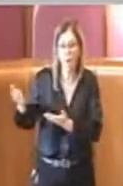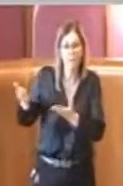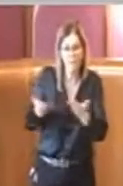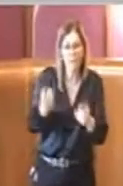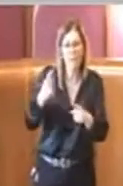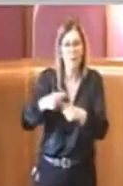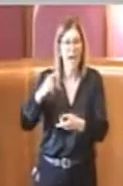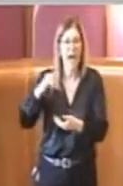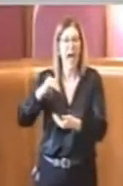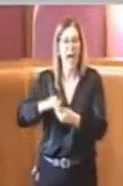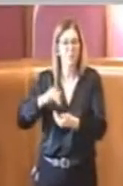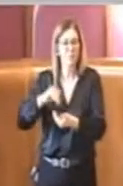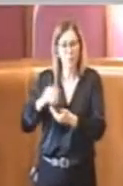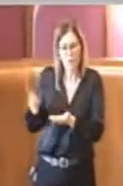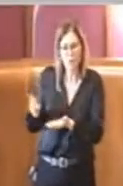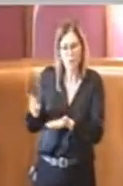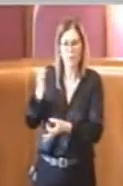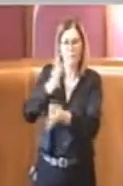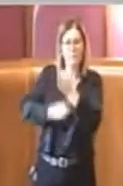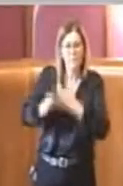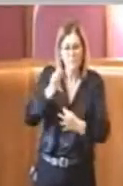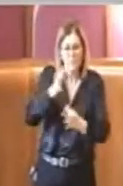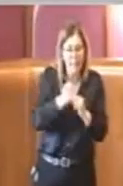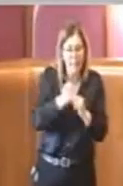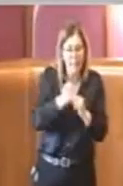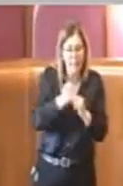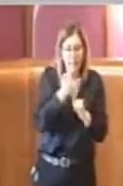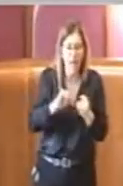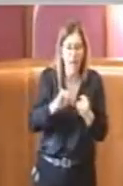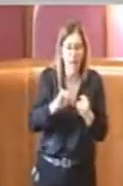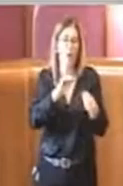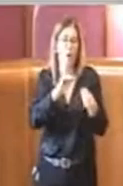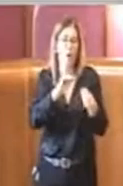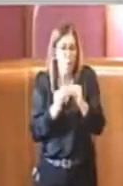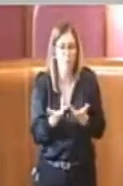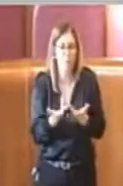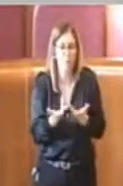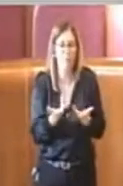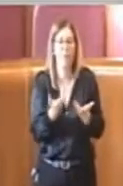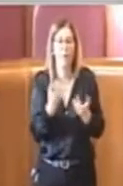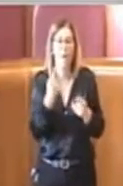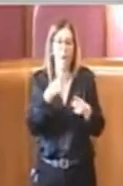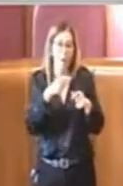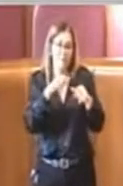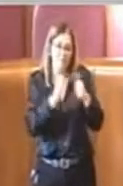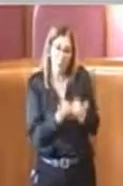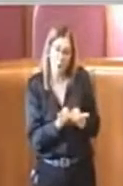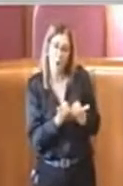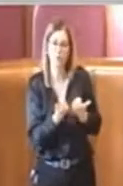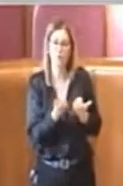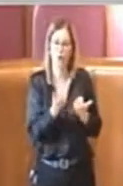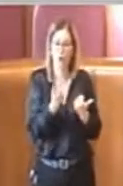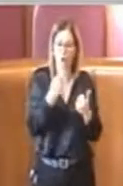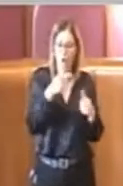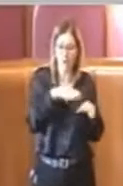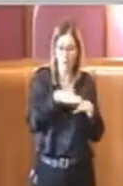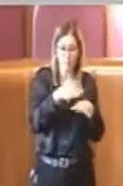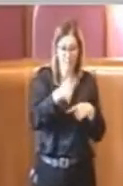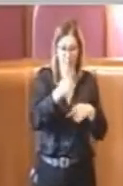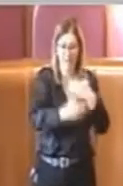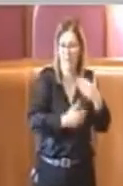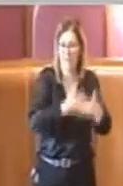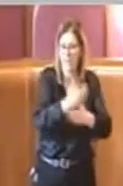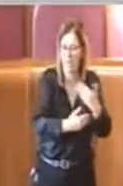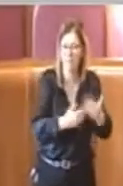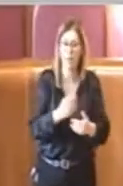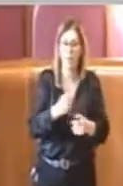possano delineare nel dettaglio quali sono le modalità e le modalità positive che hanno fatto sì che si